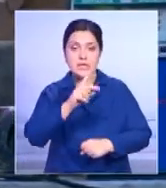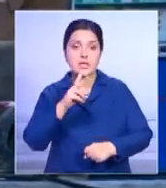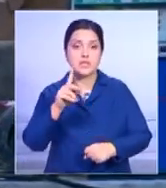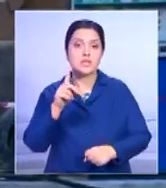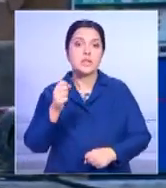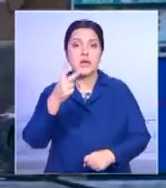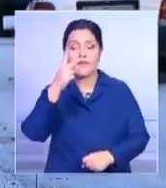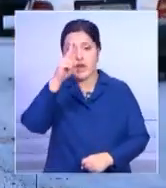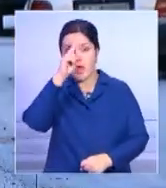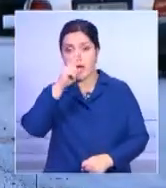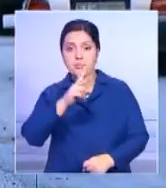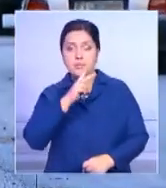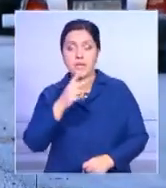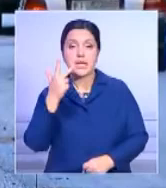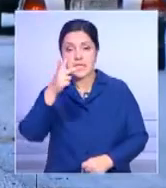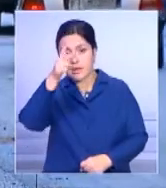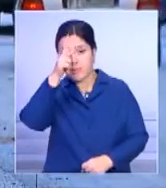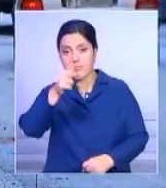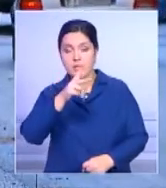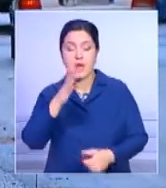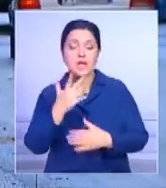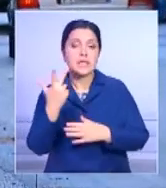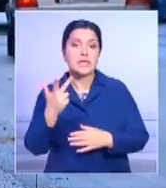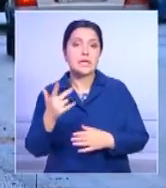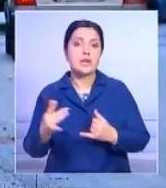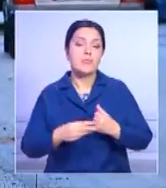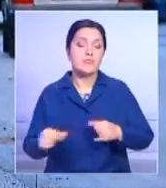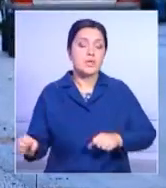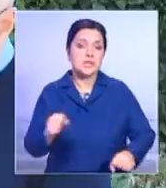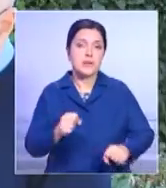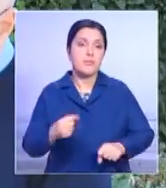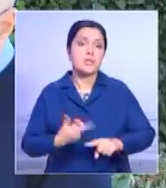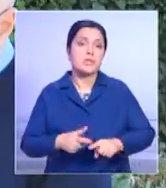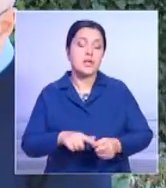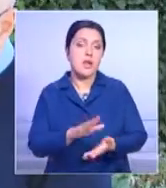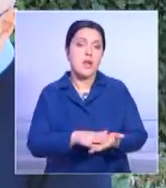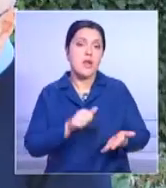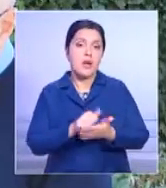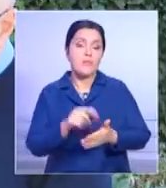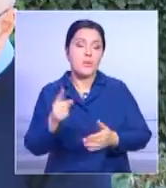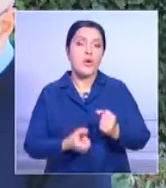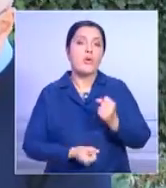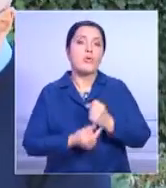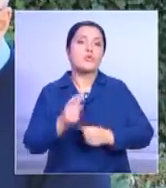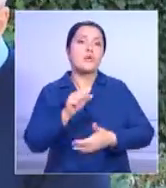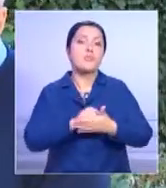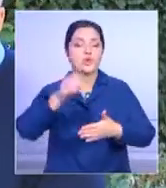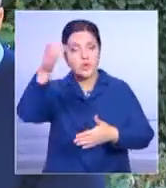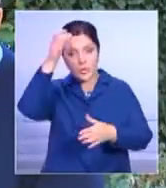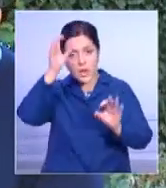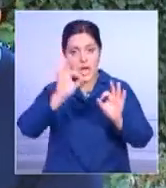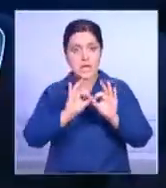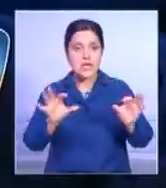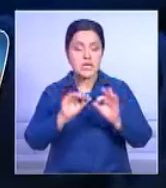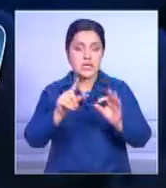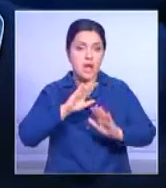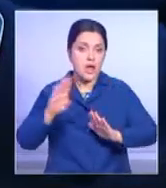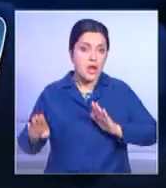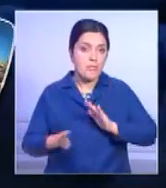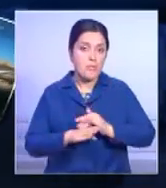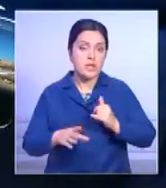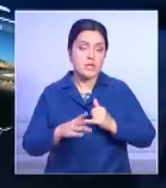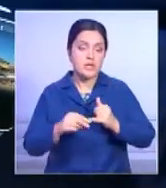месяца. Три из которых стали разрушительными. Спровоцировал их, говорят ученые, сдвиг земной коры вдоль большого тектонического